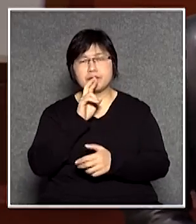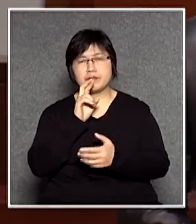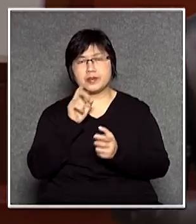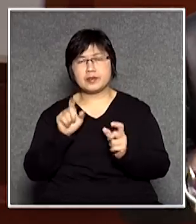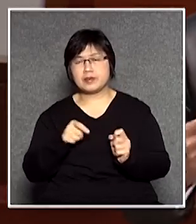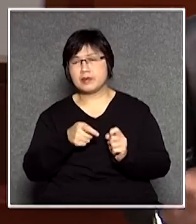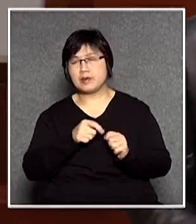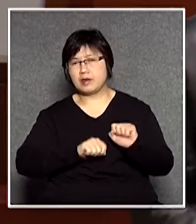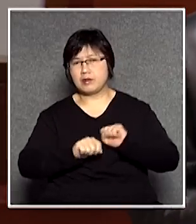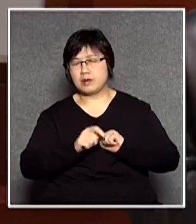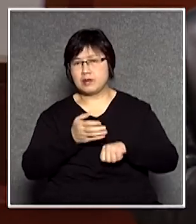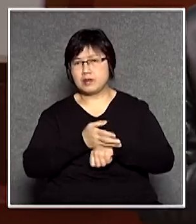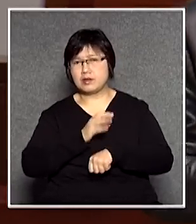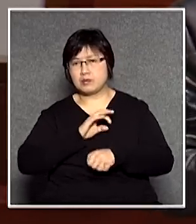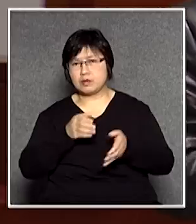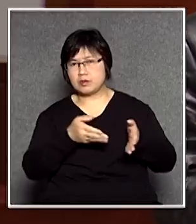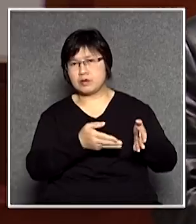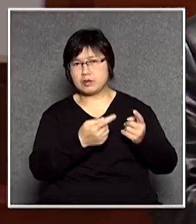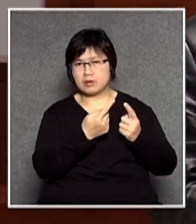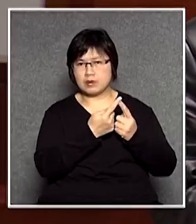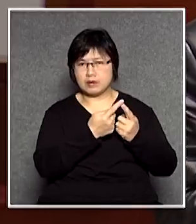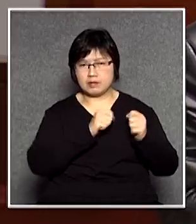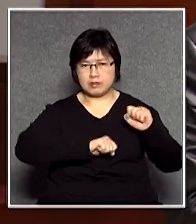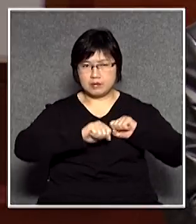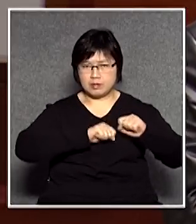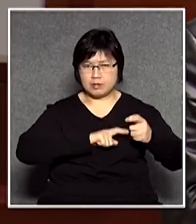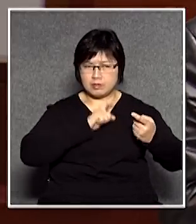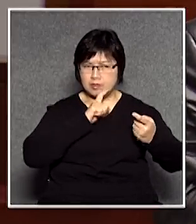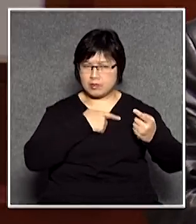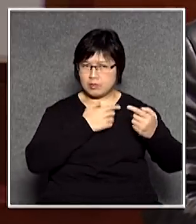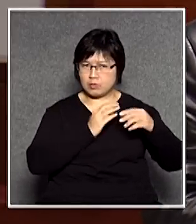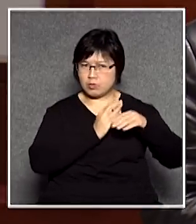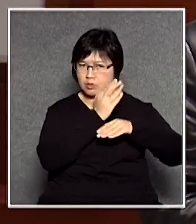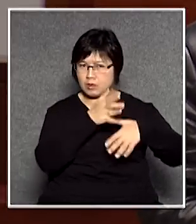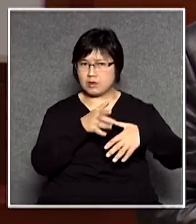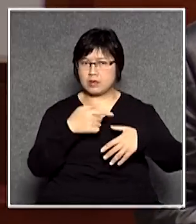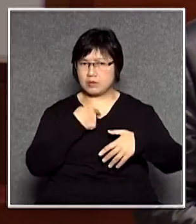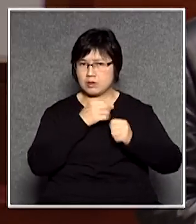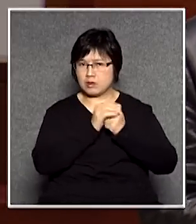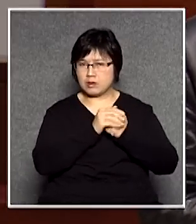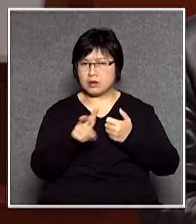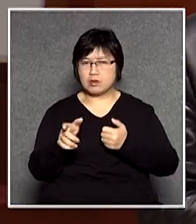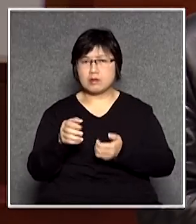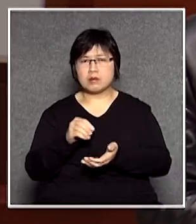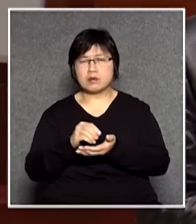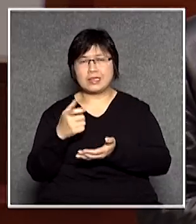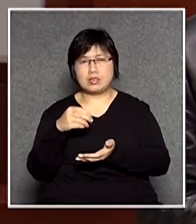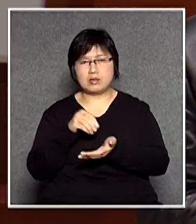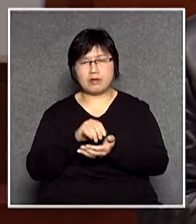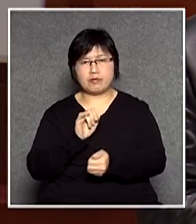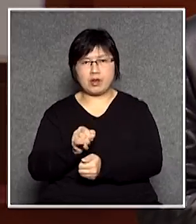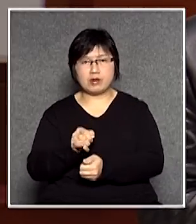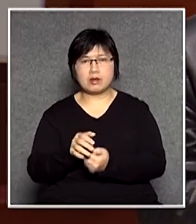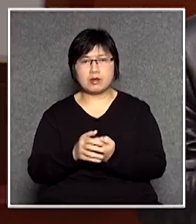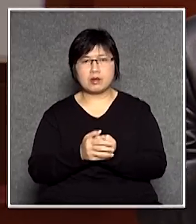超越了社會對人的行為的尺度的要求定額罰款作為懲罰即是